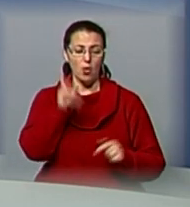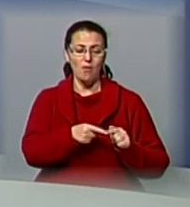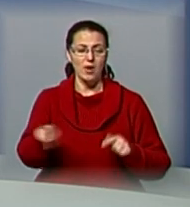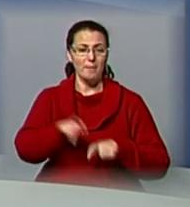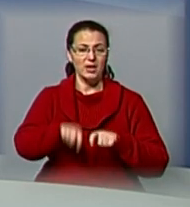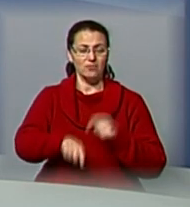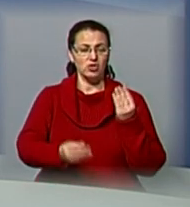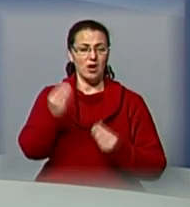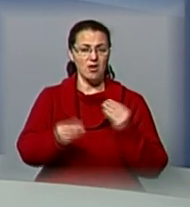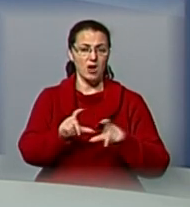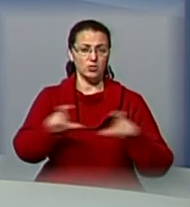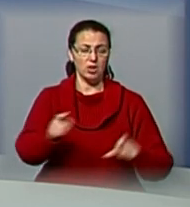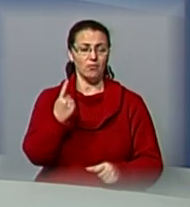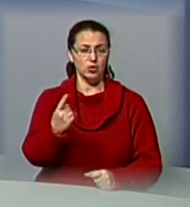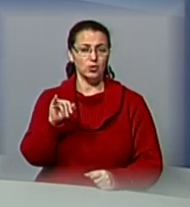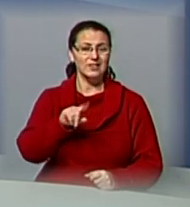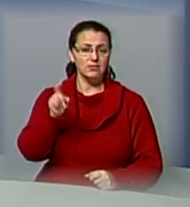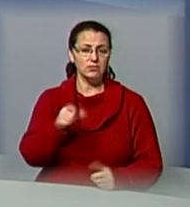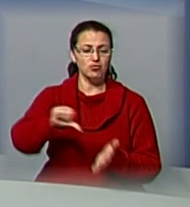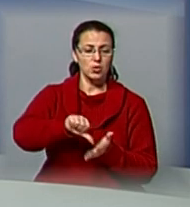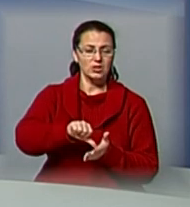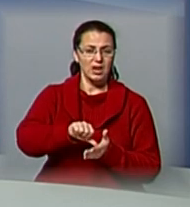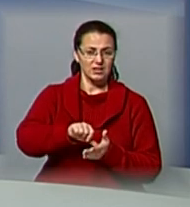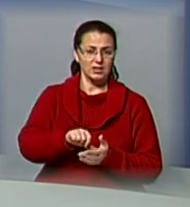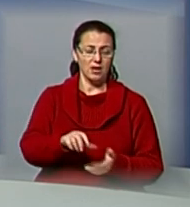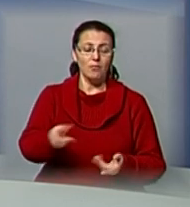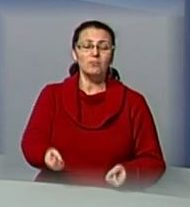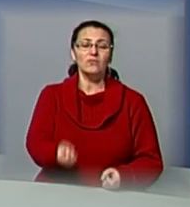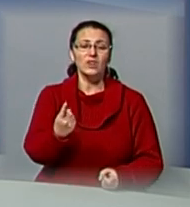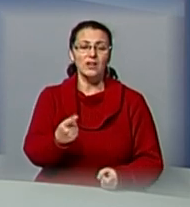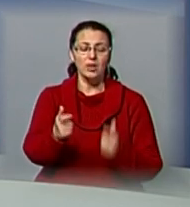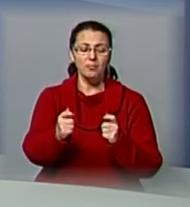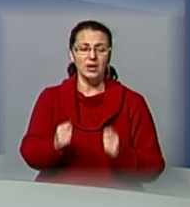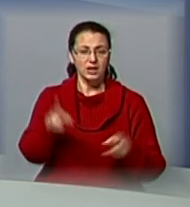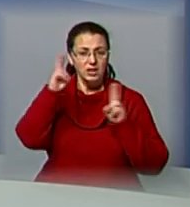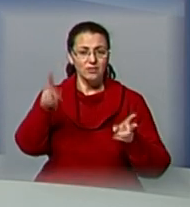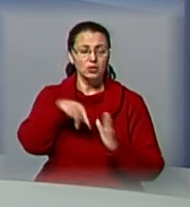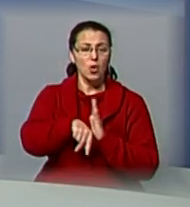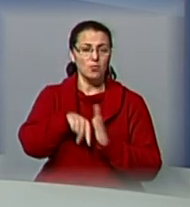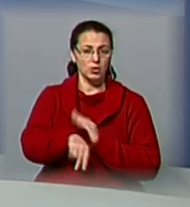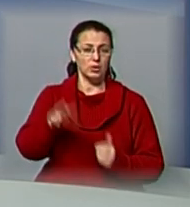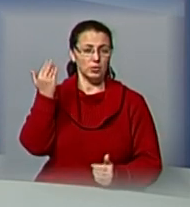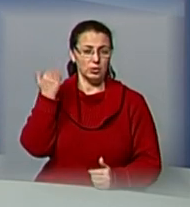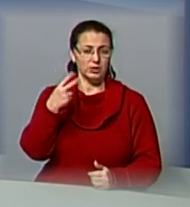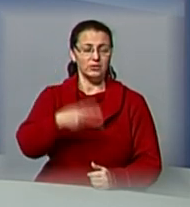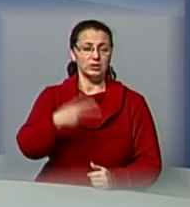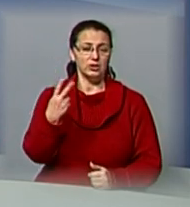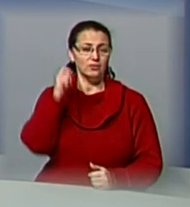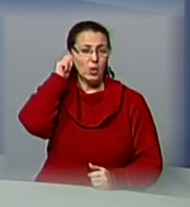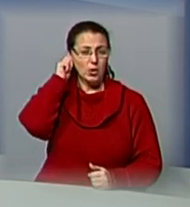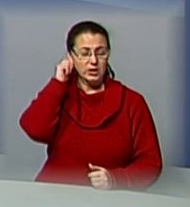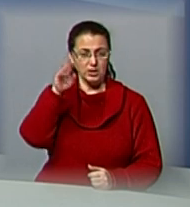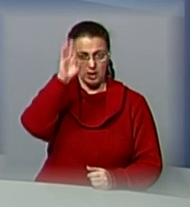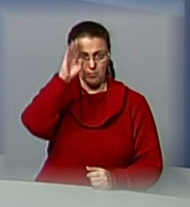перевірки генерального закладу в одного із відвідувачів виявили пакет із невідомою речовиною. Тоді 22-річний львів'янин його